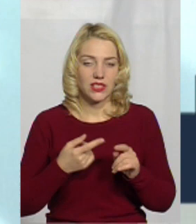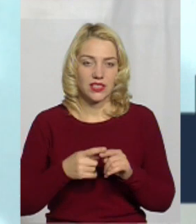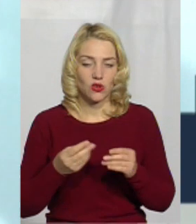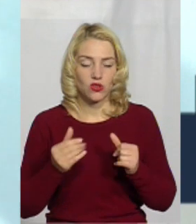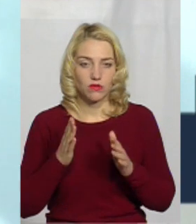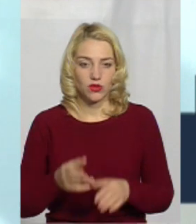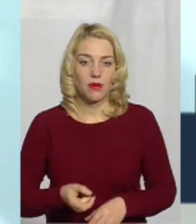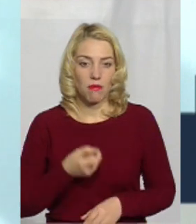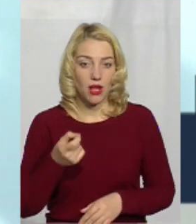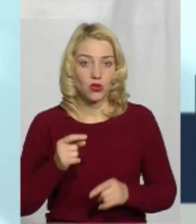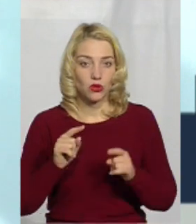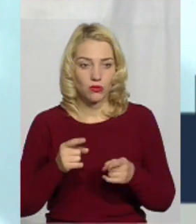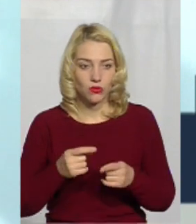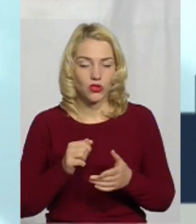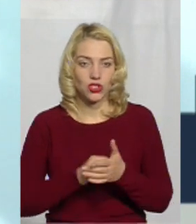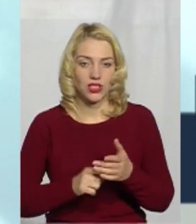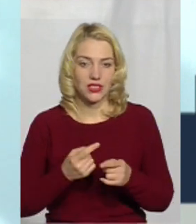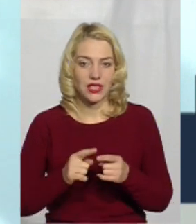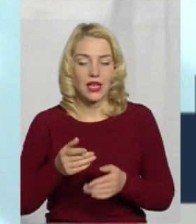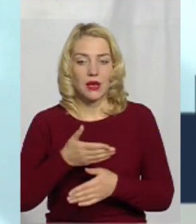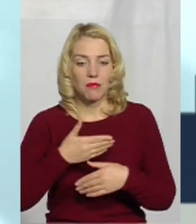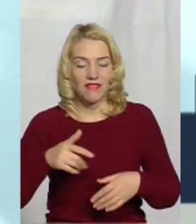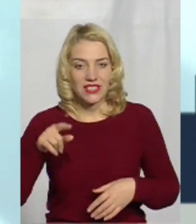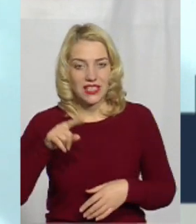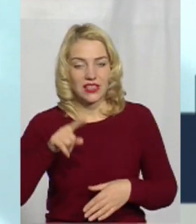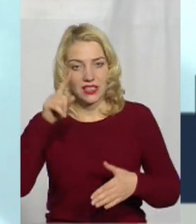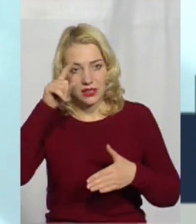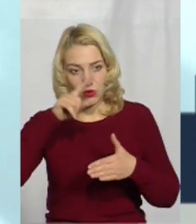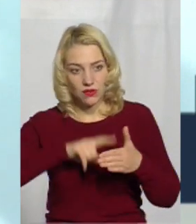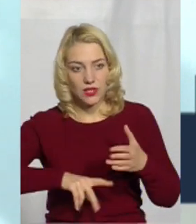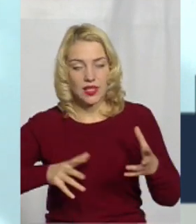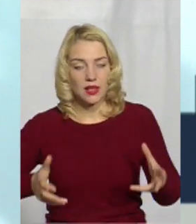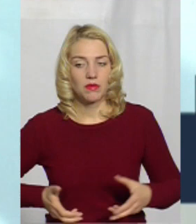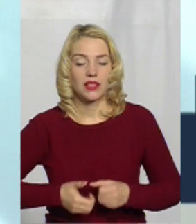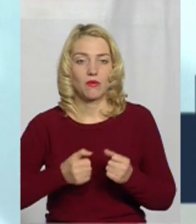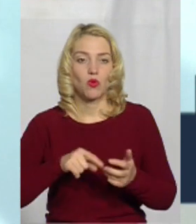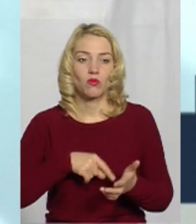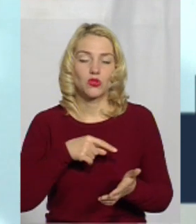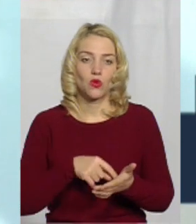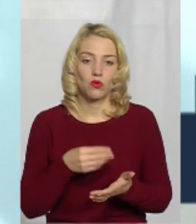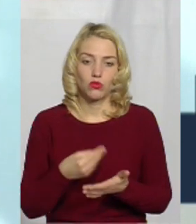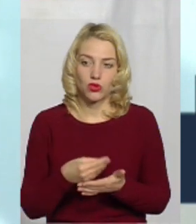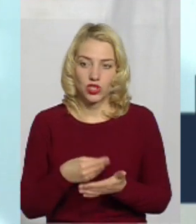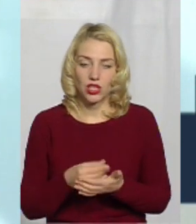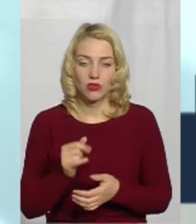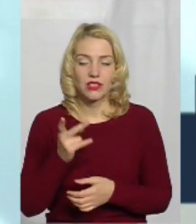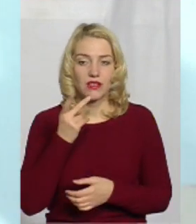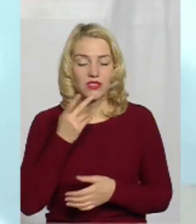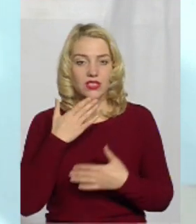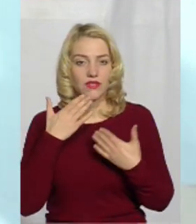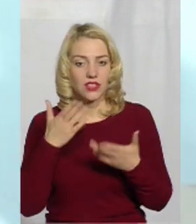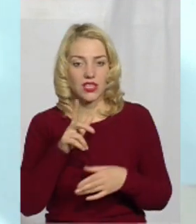буде мало. Через те ми все-таки сподіваємося на підтримку і міського бюджету, ну і завжди звертаємося за